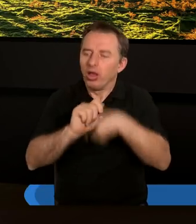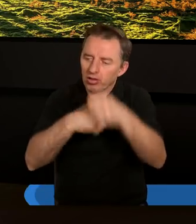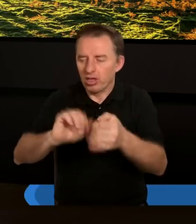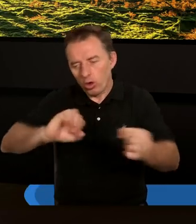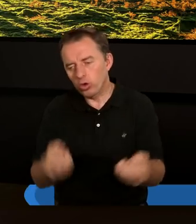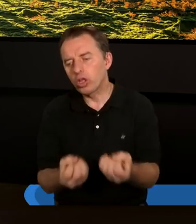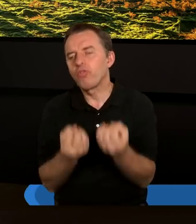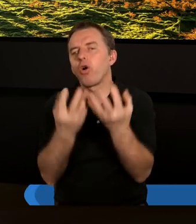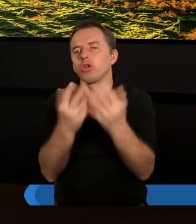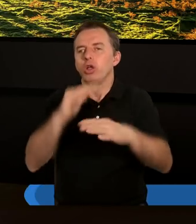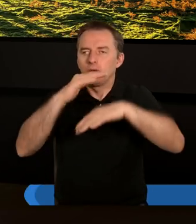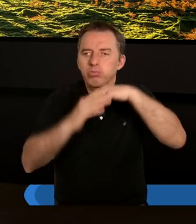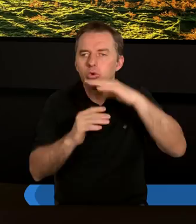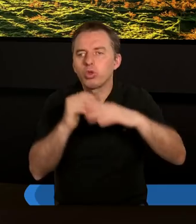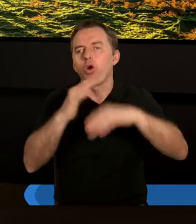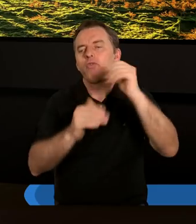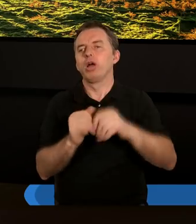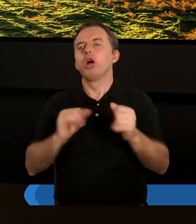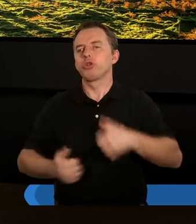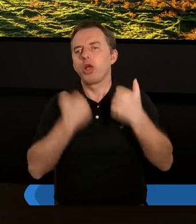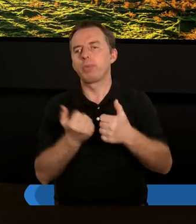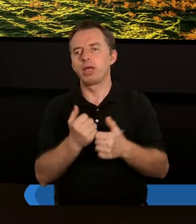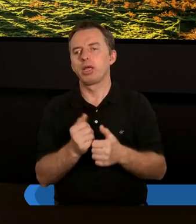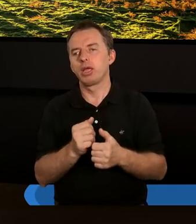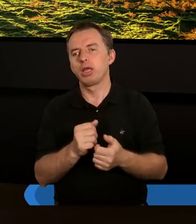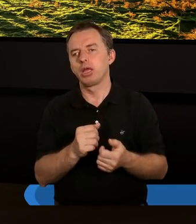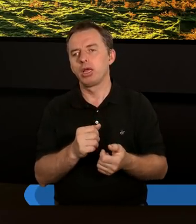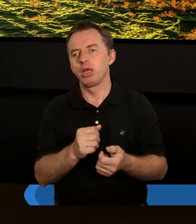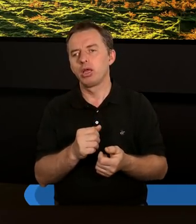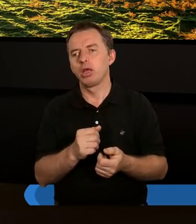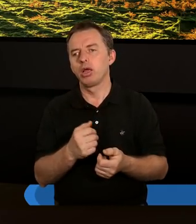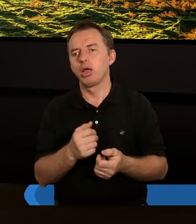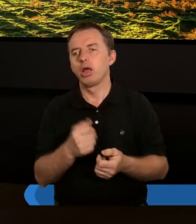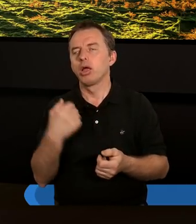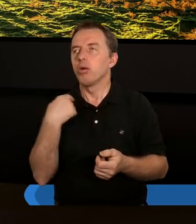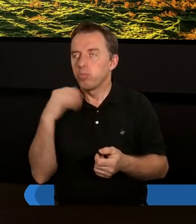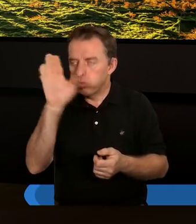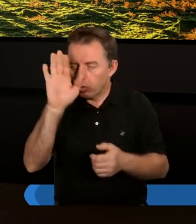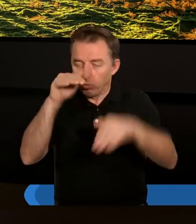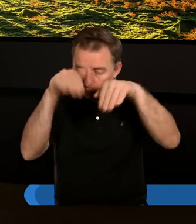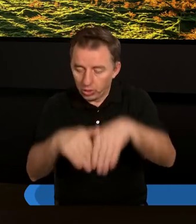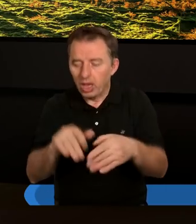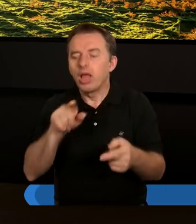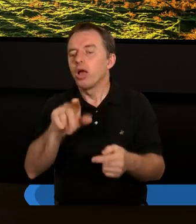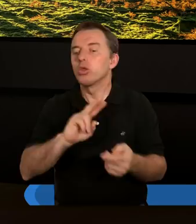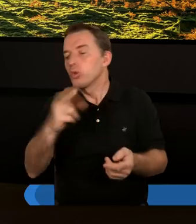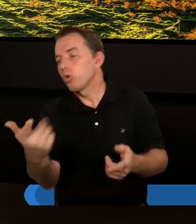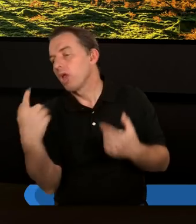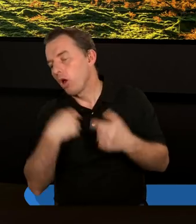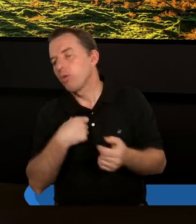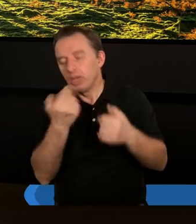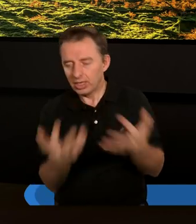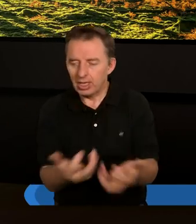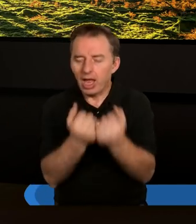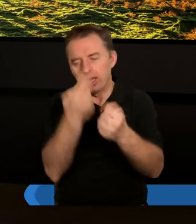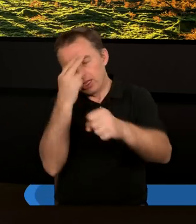tworzyć, żeby budować, żeby znów ktoś mógł obdarzyć zaufaniem. Co jest potrzebne?